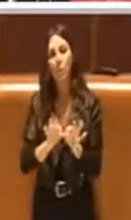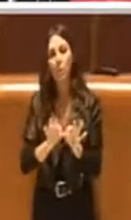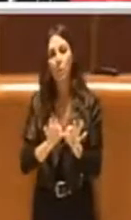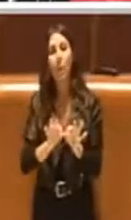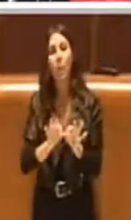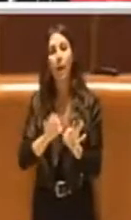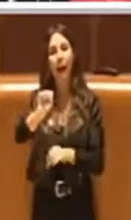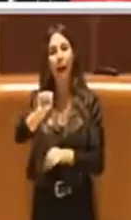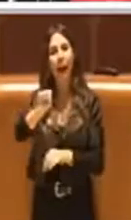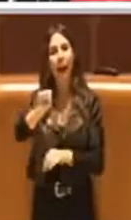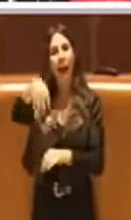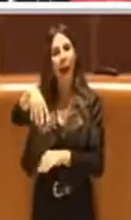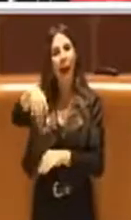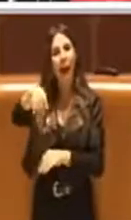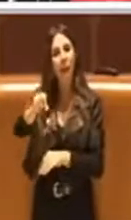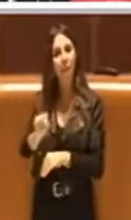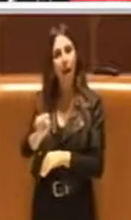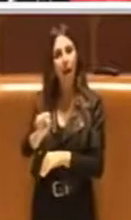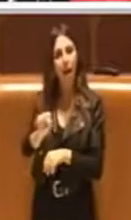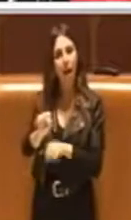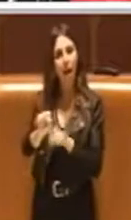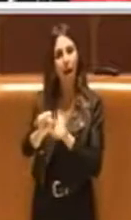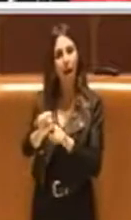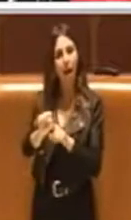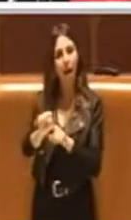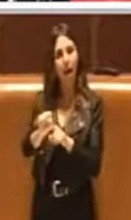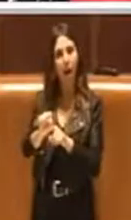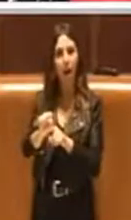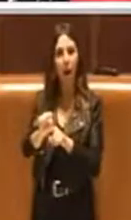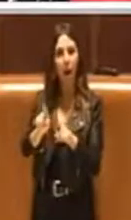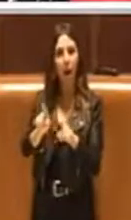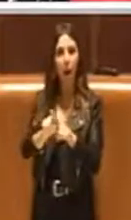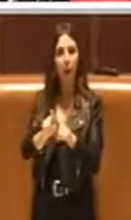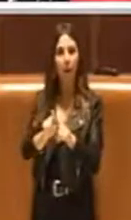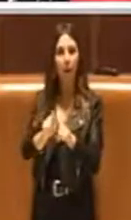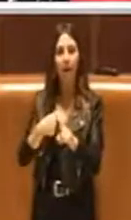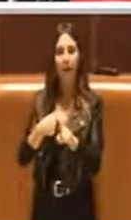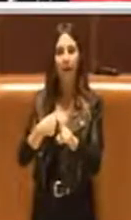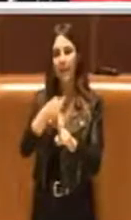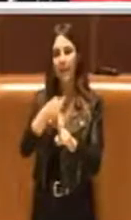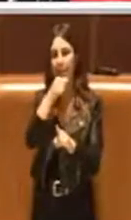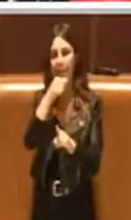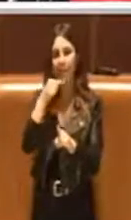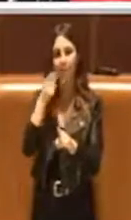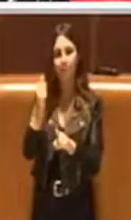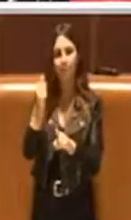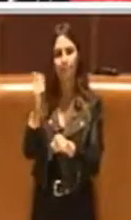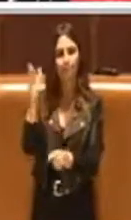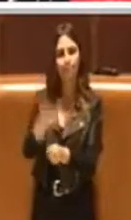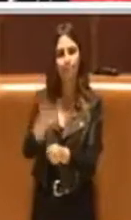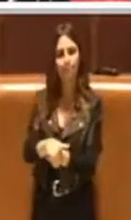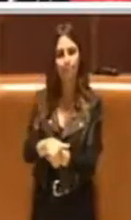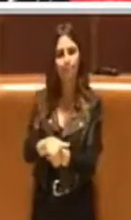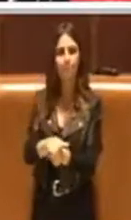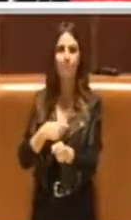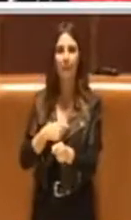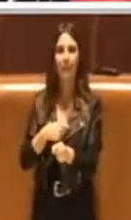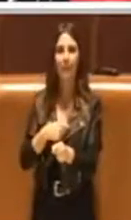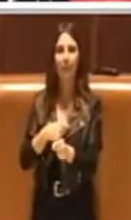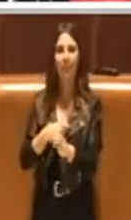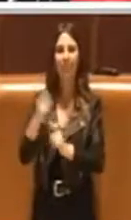per quella che di fatto è una ricapitalizzazione per la copertura dei debiti